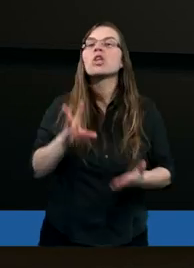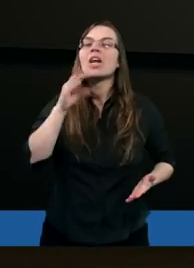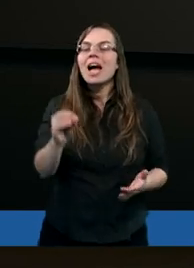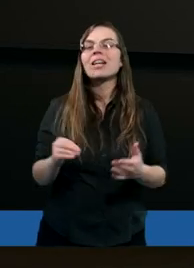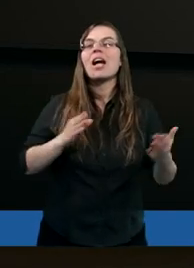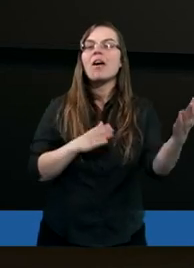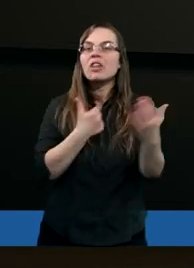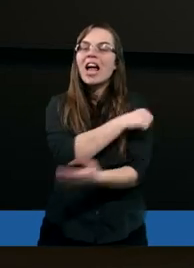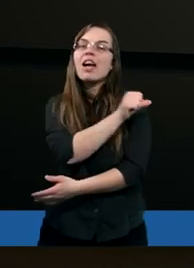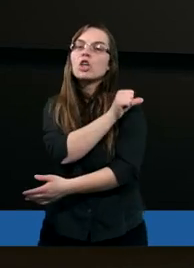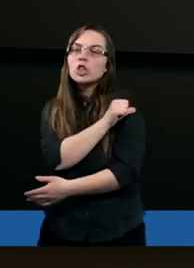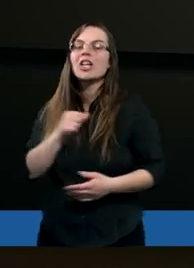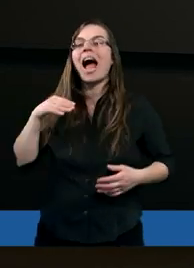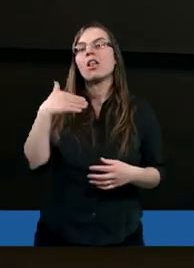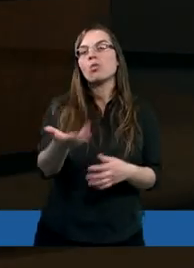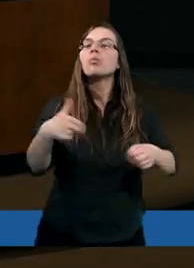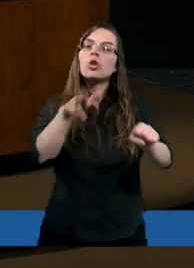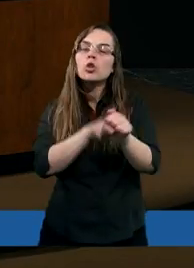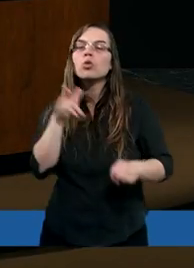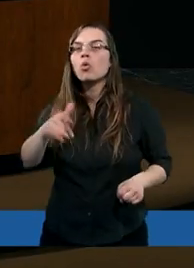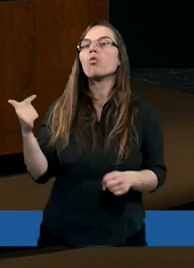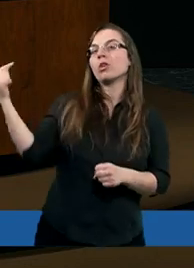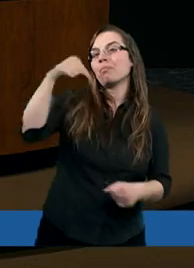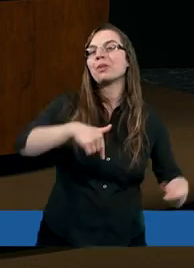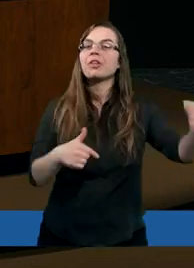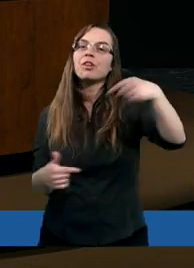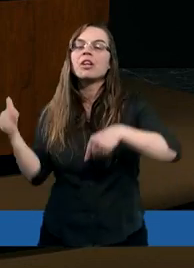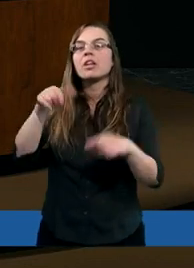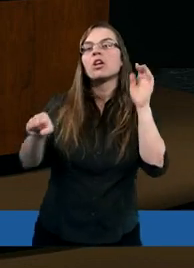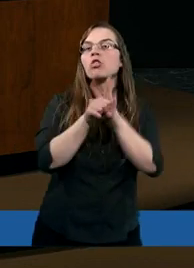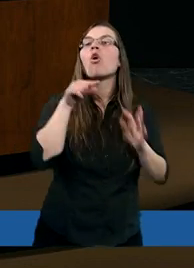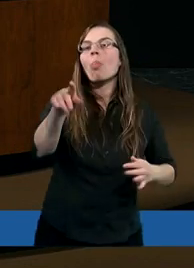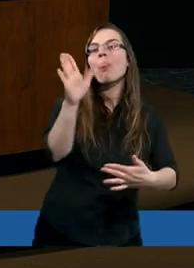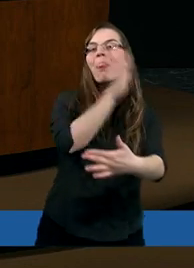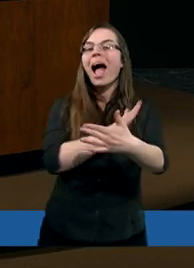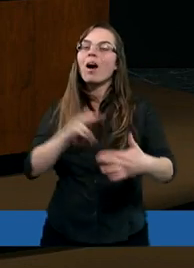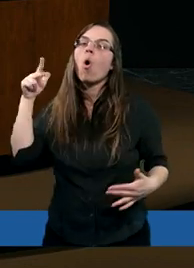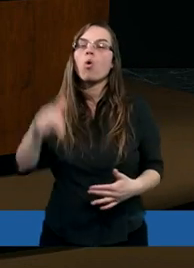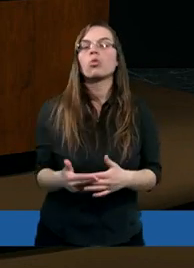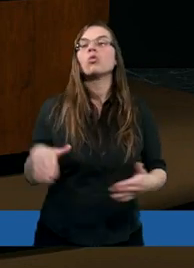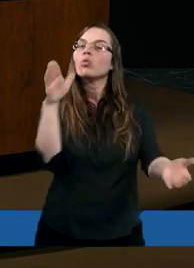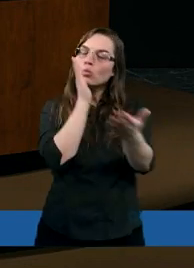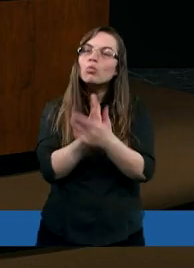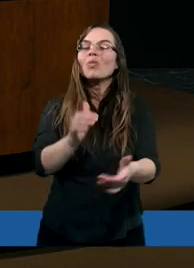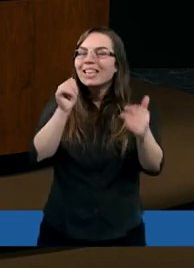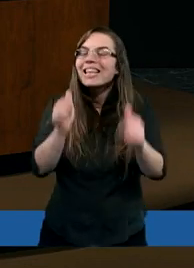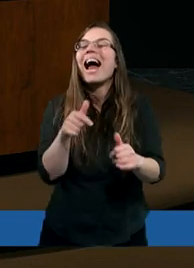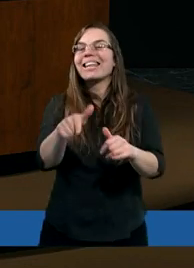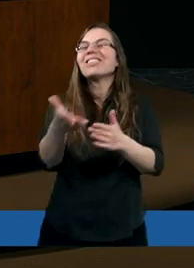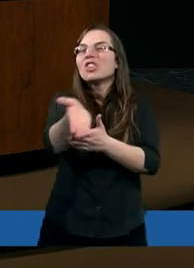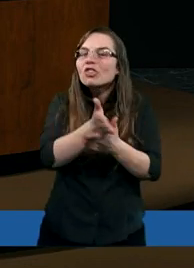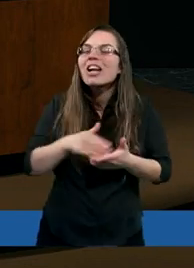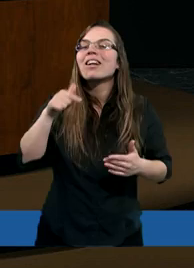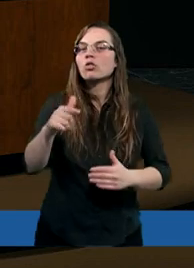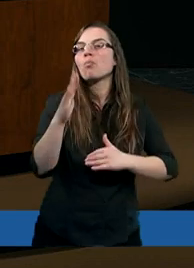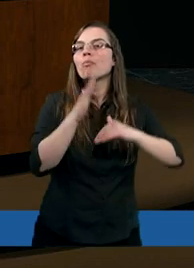chrześcijanom, którzy przyszli do tego narodu. Już stali się częścią